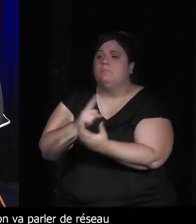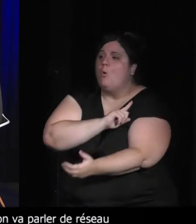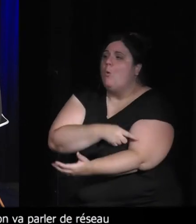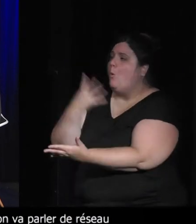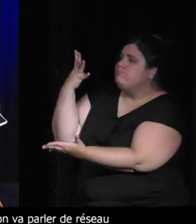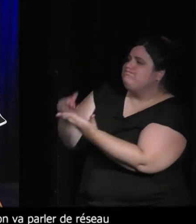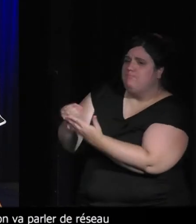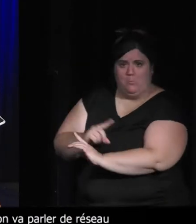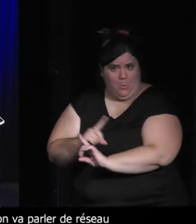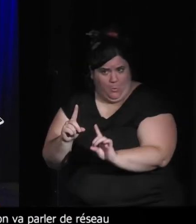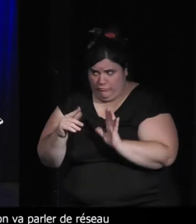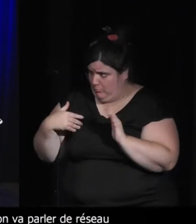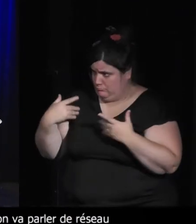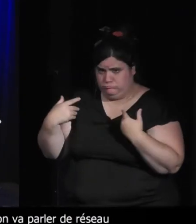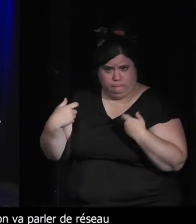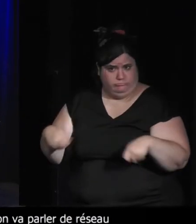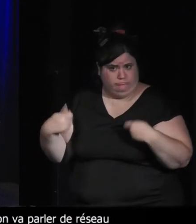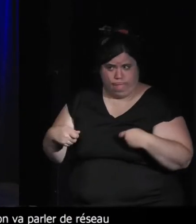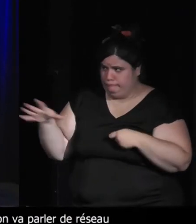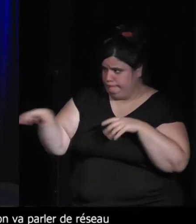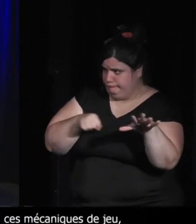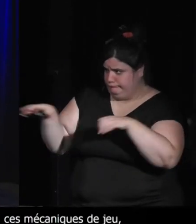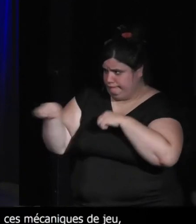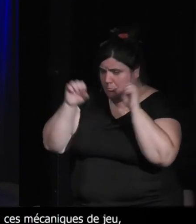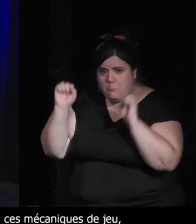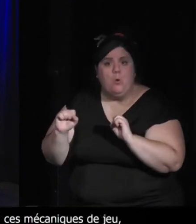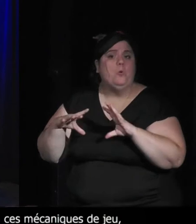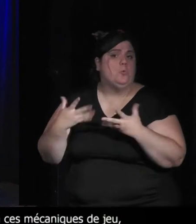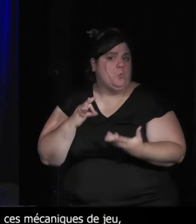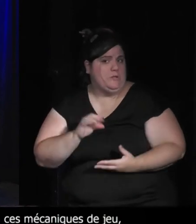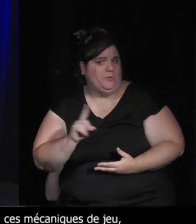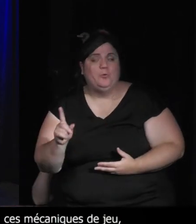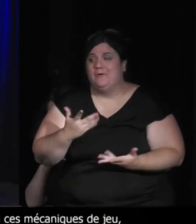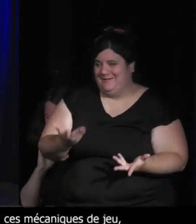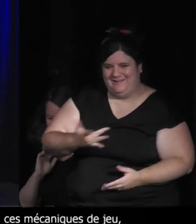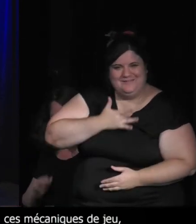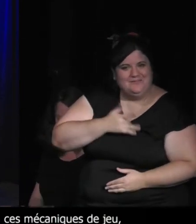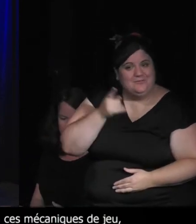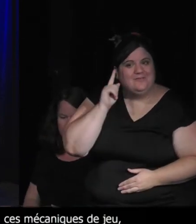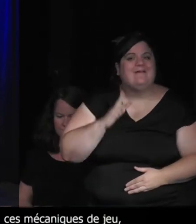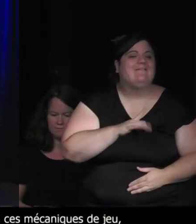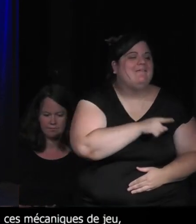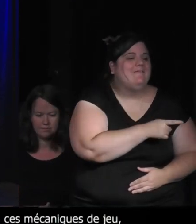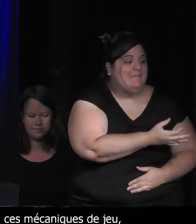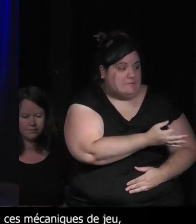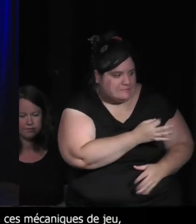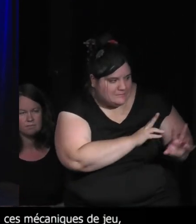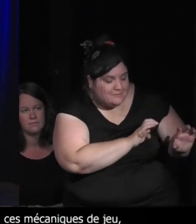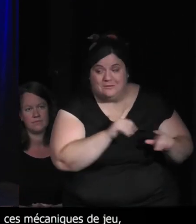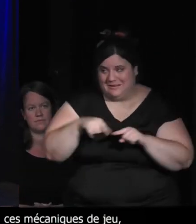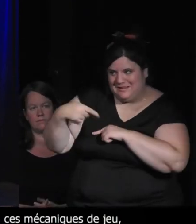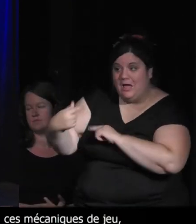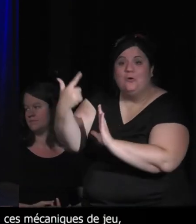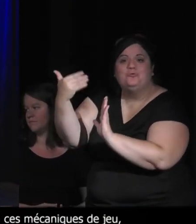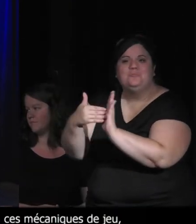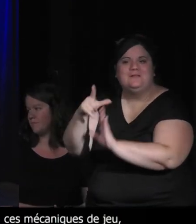une philosophie du monde. Et puis, la troisième, une prospective. Ce qui est drôle, c'est qu'on va rejoindre l'autre table ronde. C'est qu'on va aller en 2050. Donc, finalement, il y a